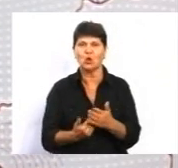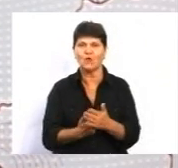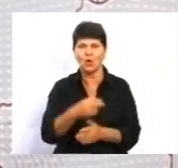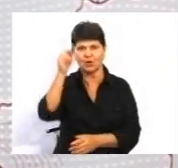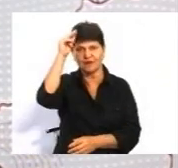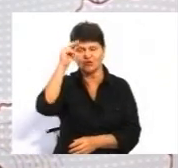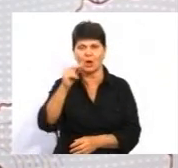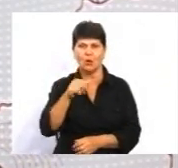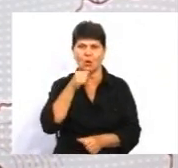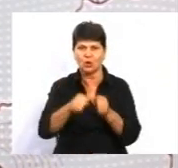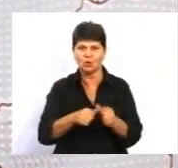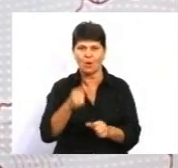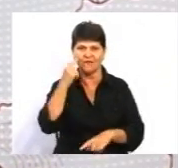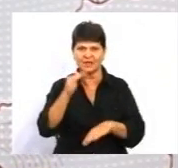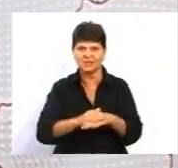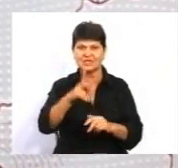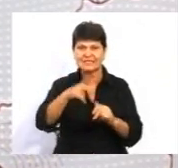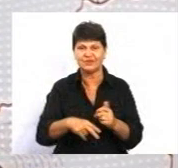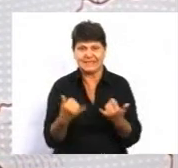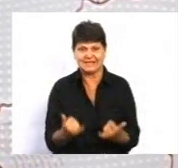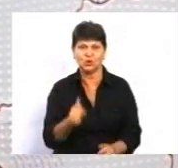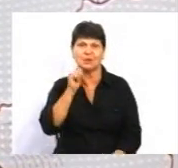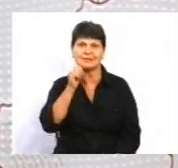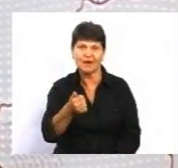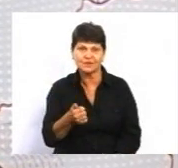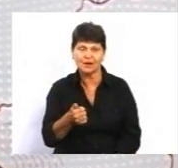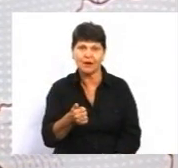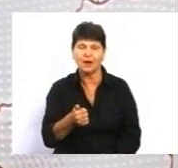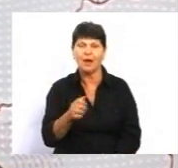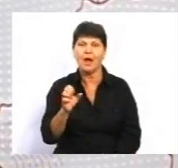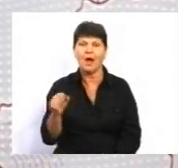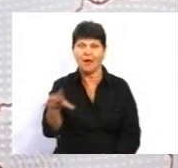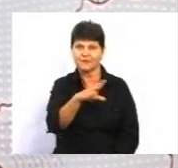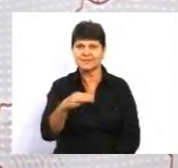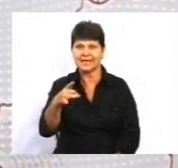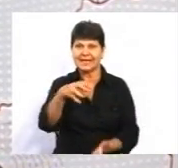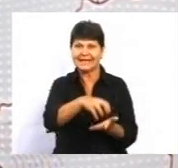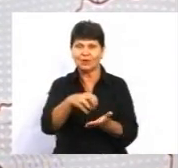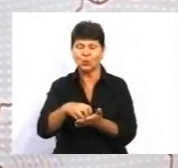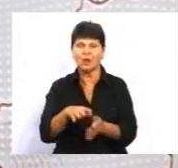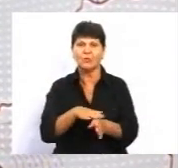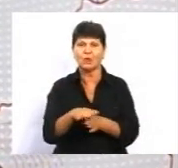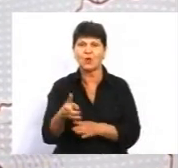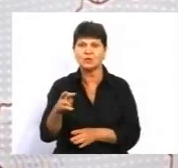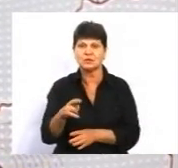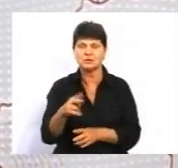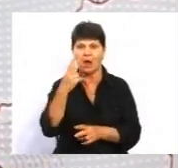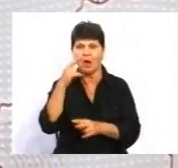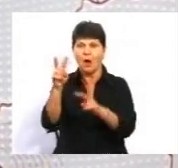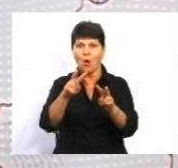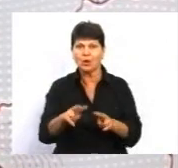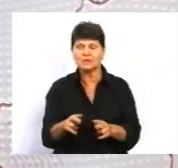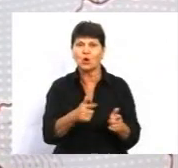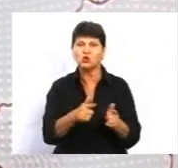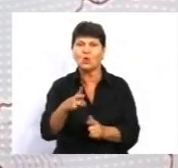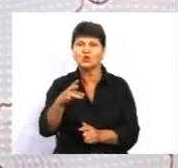фактично завершуються от сьогодні-завтра. В усіх регіонах проводиться огляд готовності